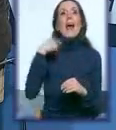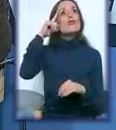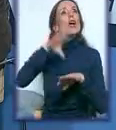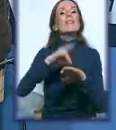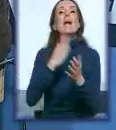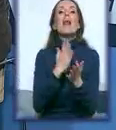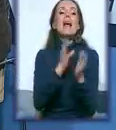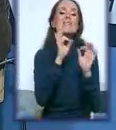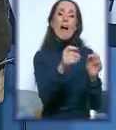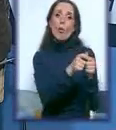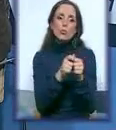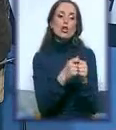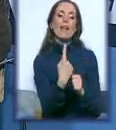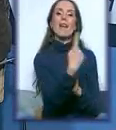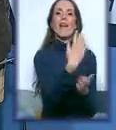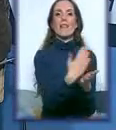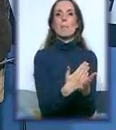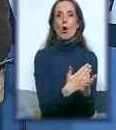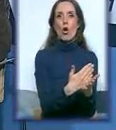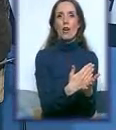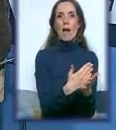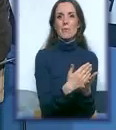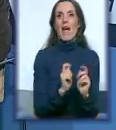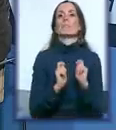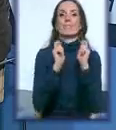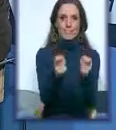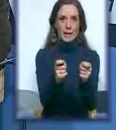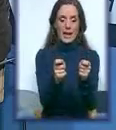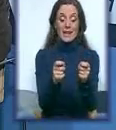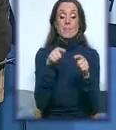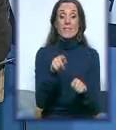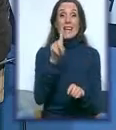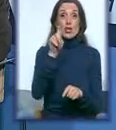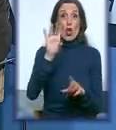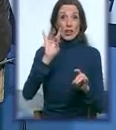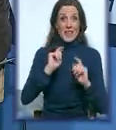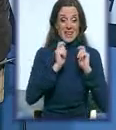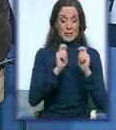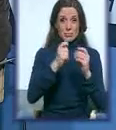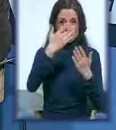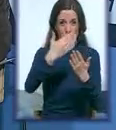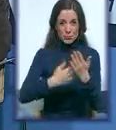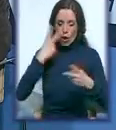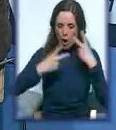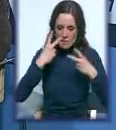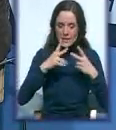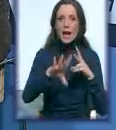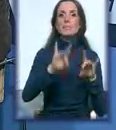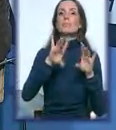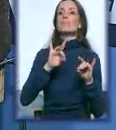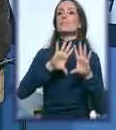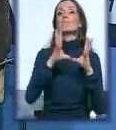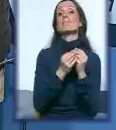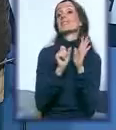aplicere s jednim programom, od tih 110 projekata komisija je odabrala 17. Nismo imali puno